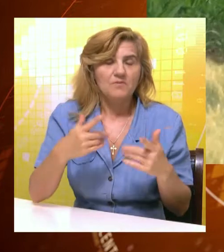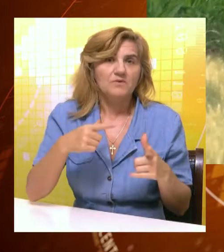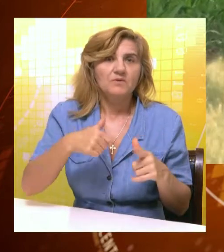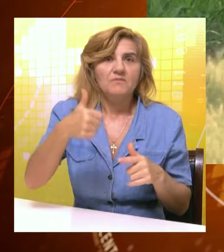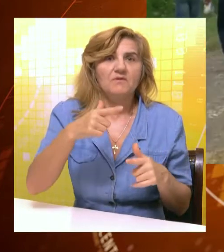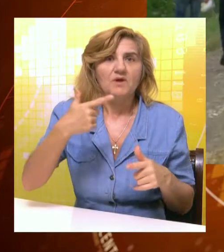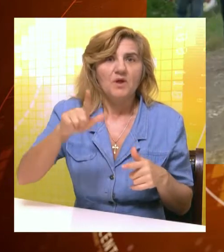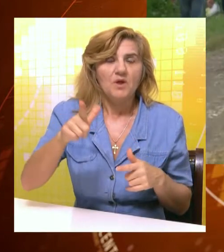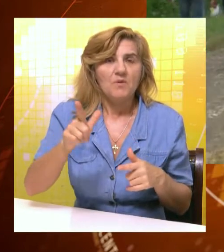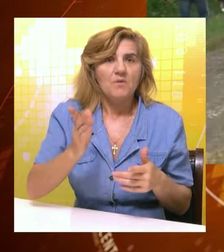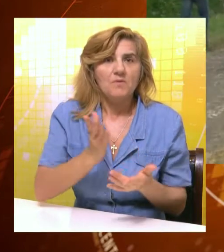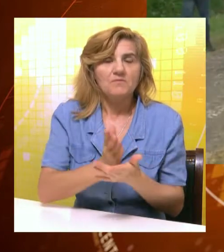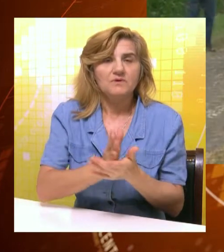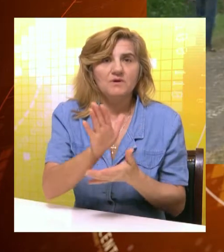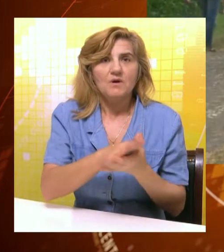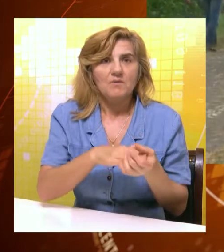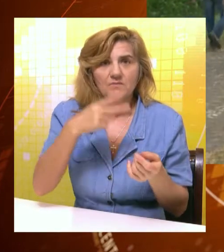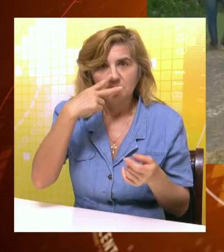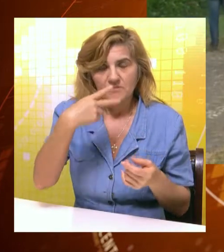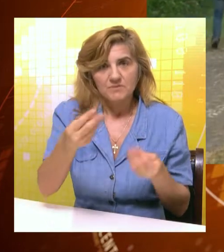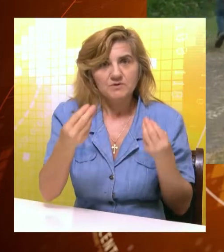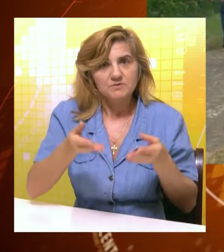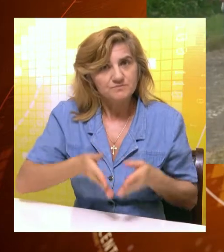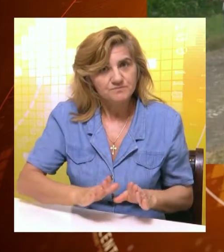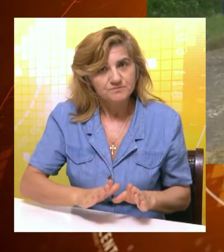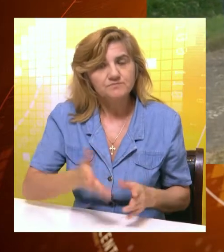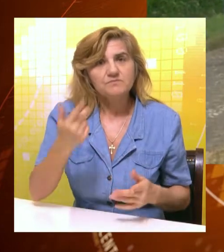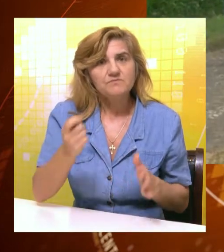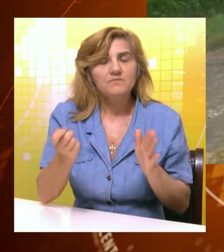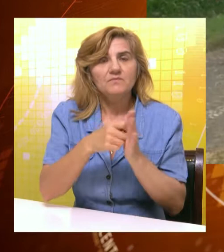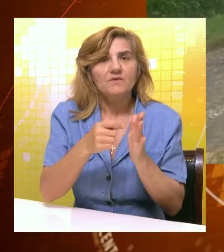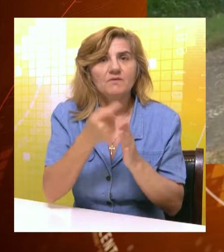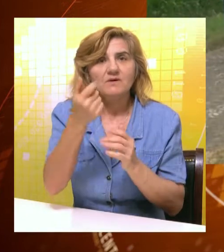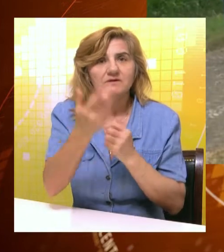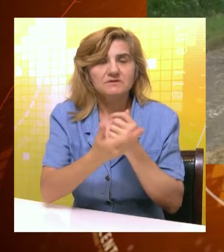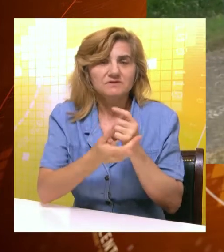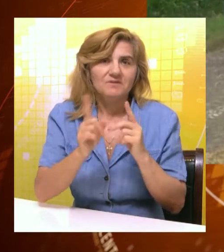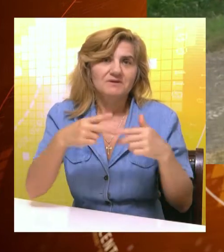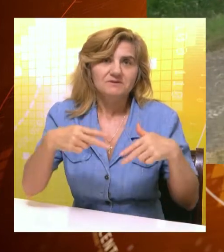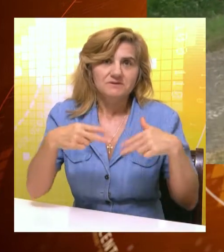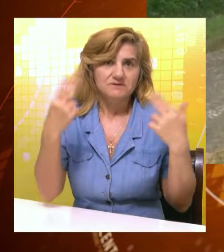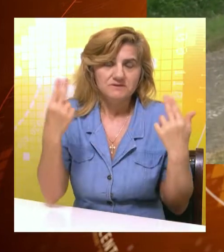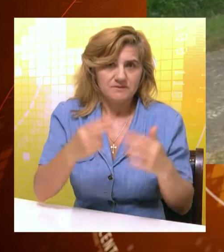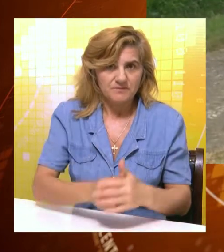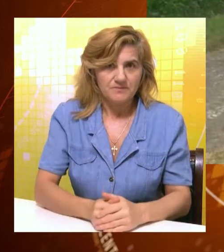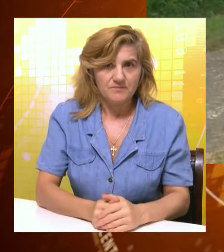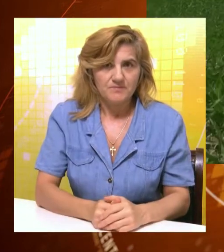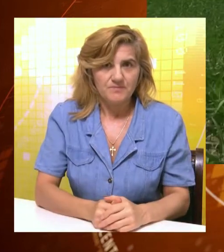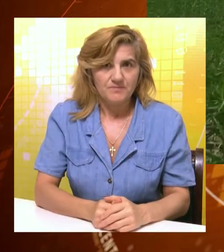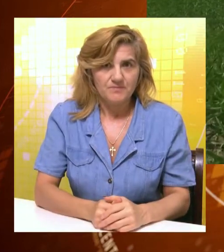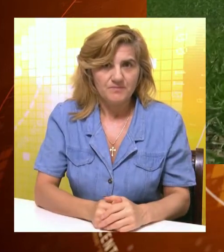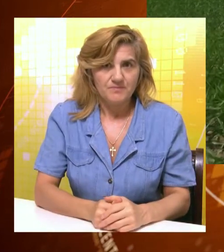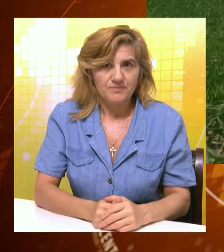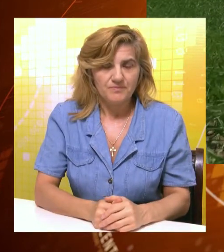jula ratari mogu da očekuju prinos čak i iznad proseka, ali sa otkupnom cenom žita prognoze nisu jasne ni optimistične.